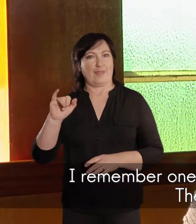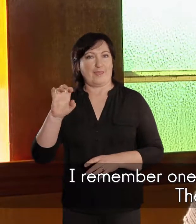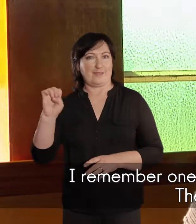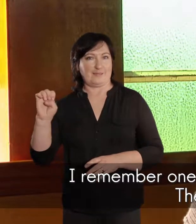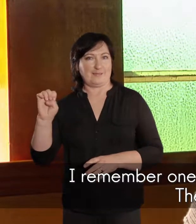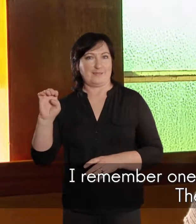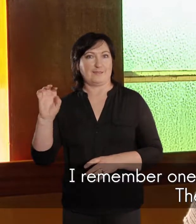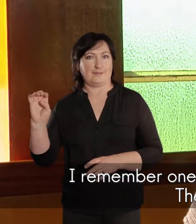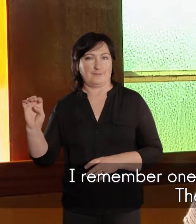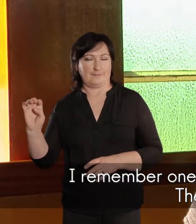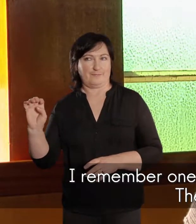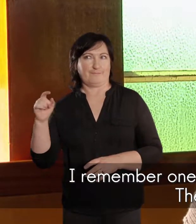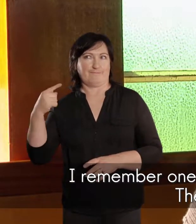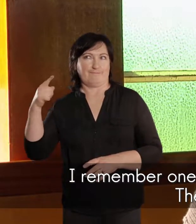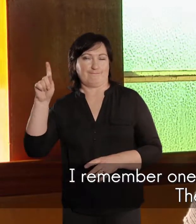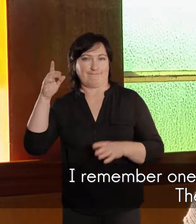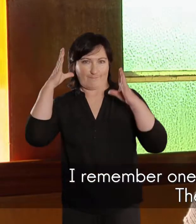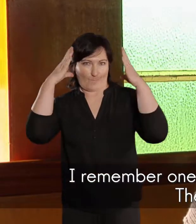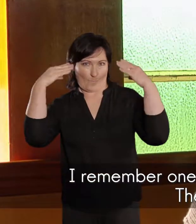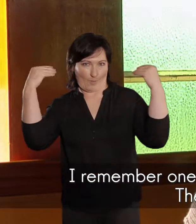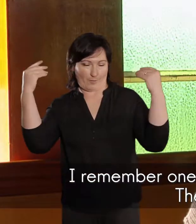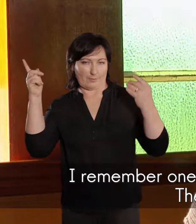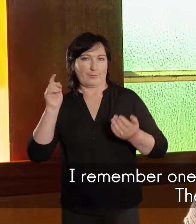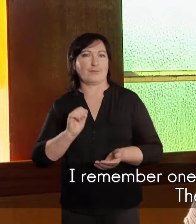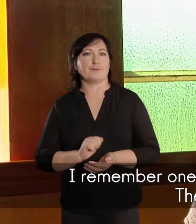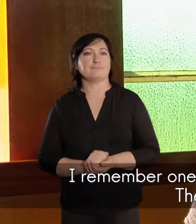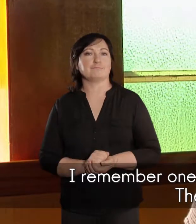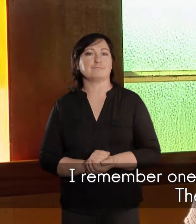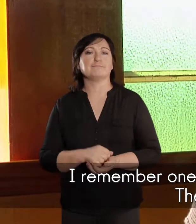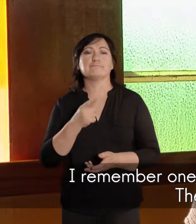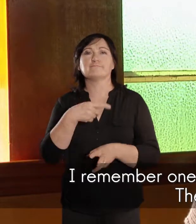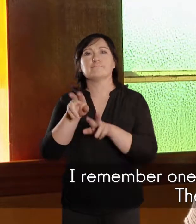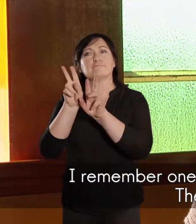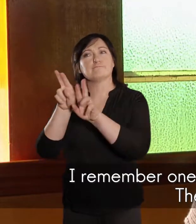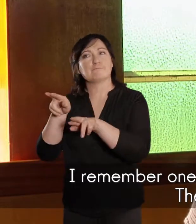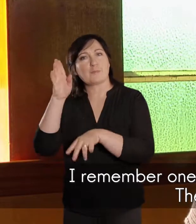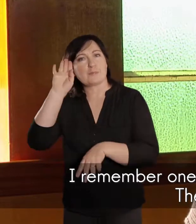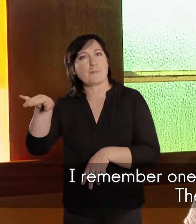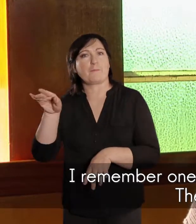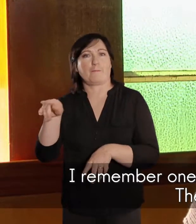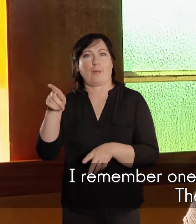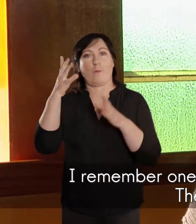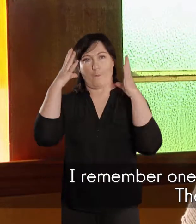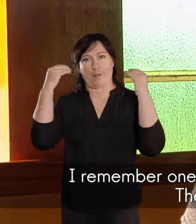een keer in Nederland toe, en hy het daarbij, een Nederlandse paar, thuisgegaan.